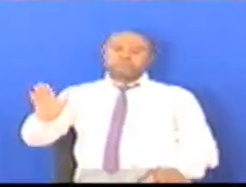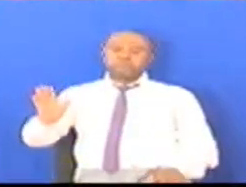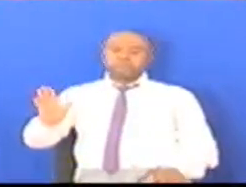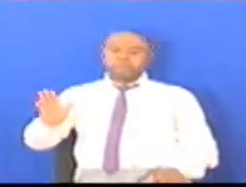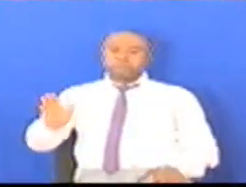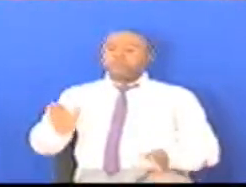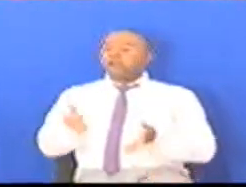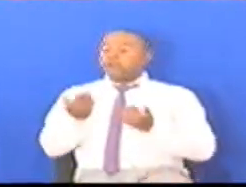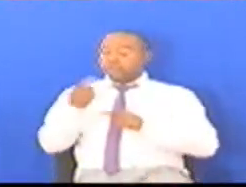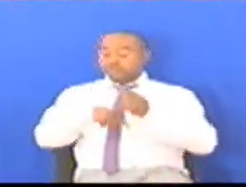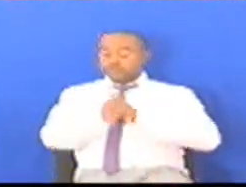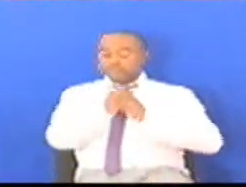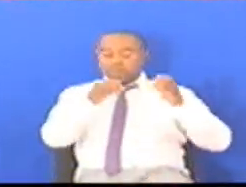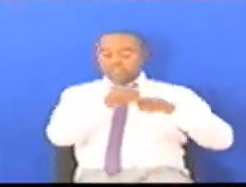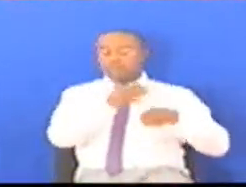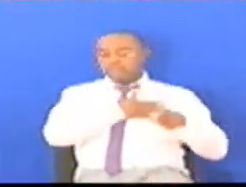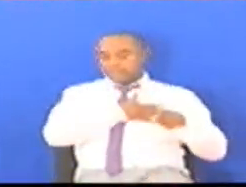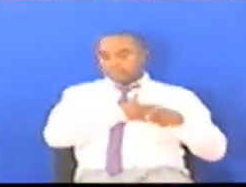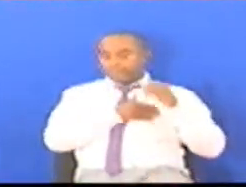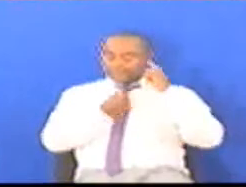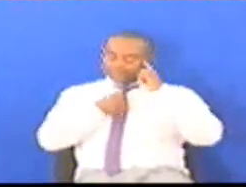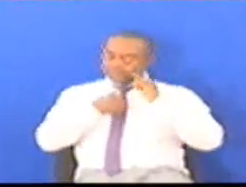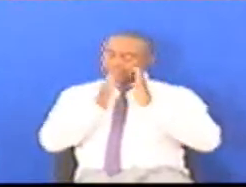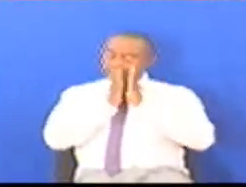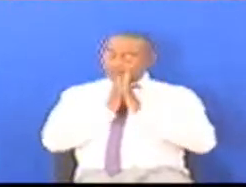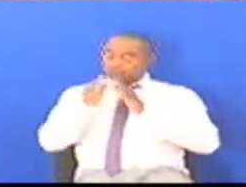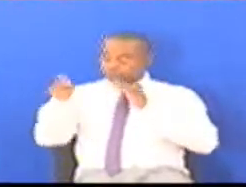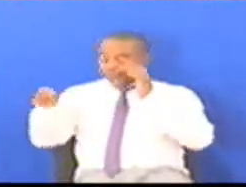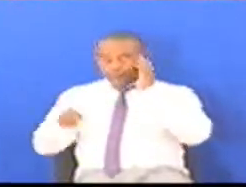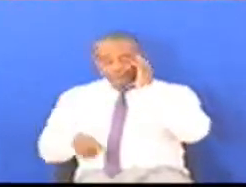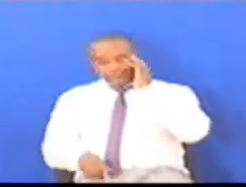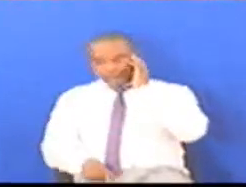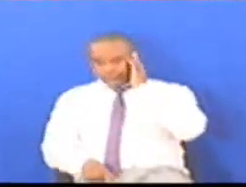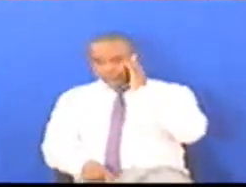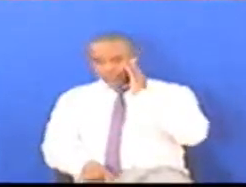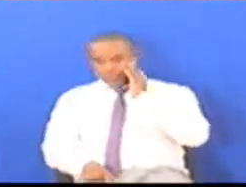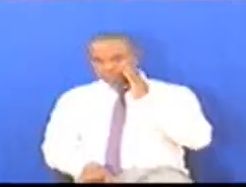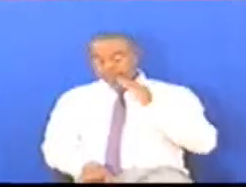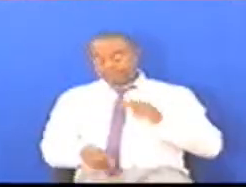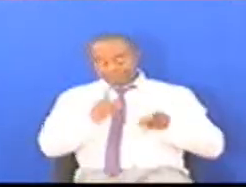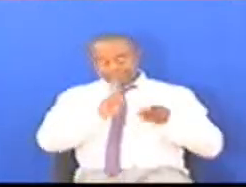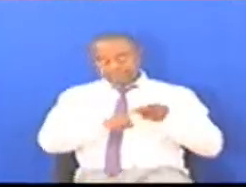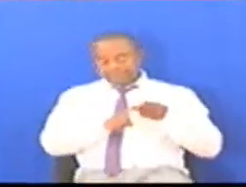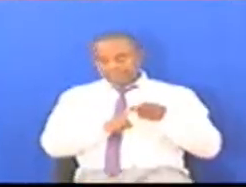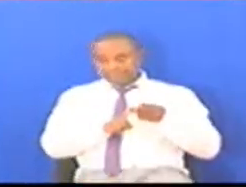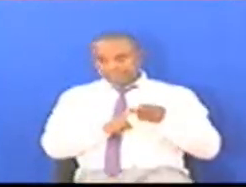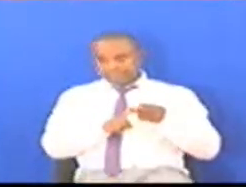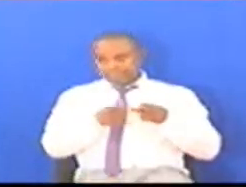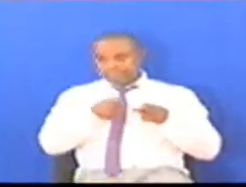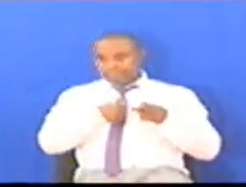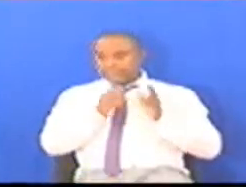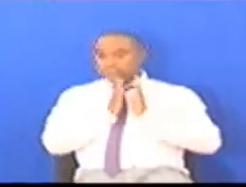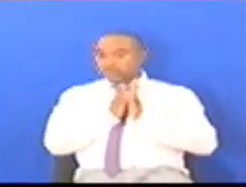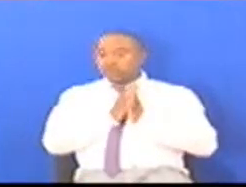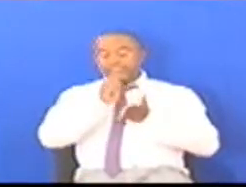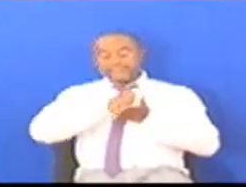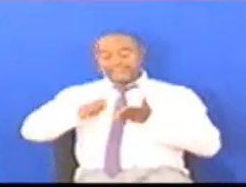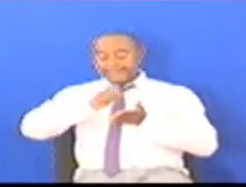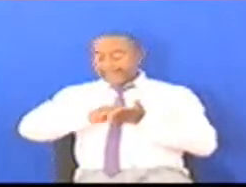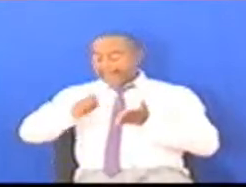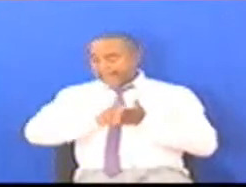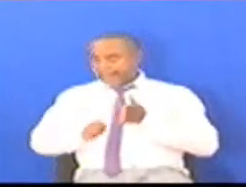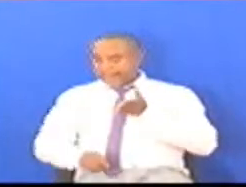kujia Kwenye kamati zetu Kwa yona kushkuru Kwa hilo Bili na washkuru Sekretari yetu